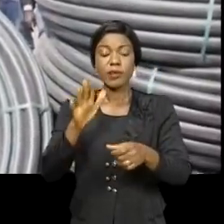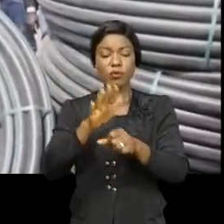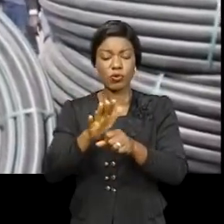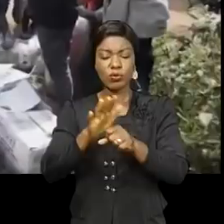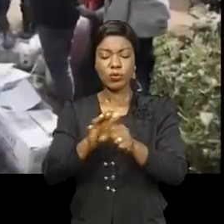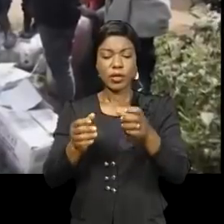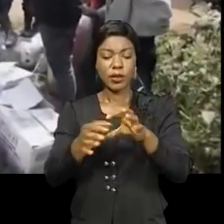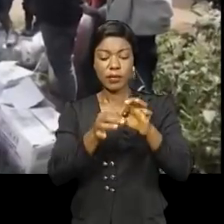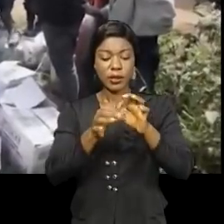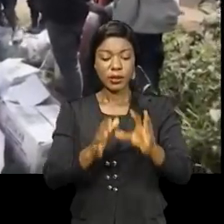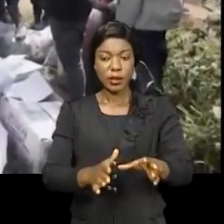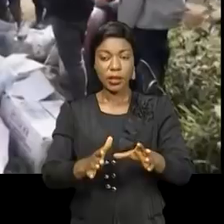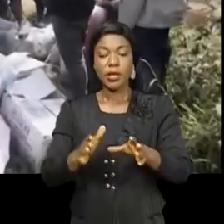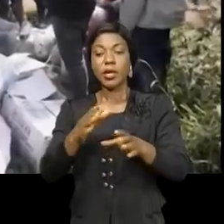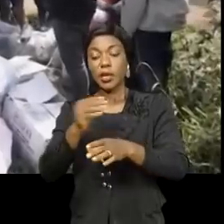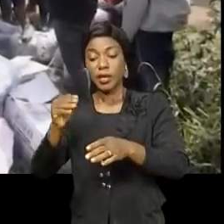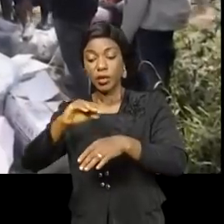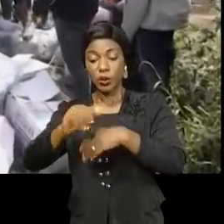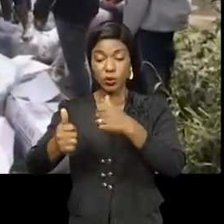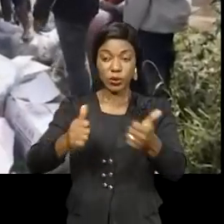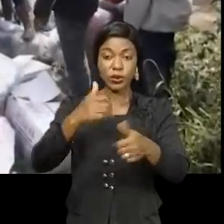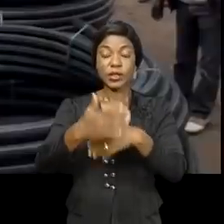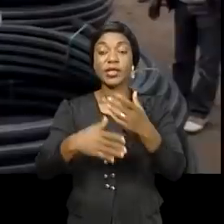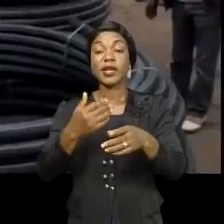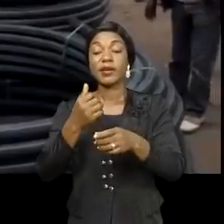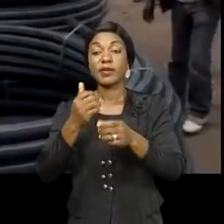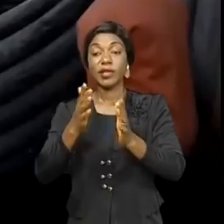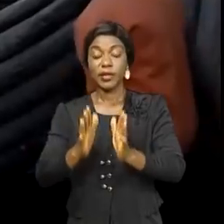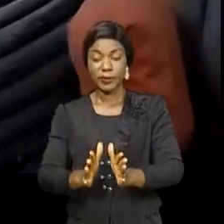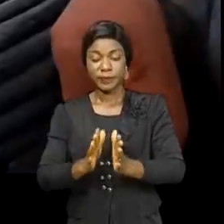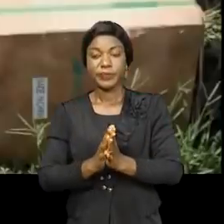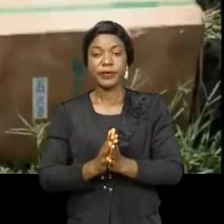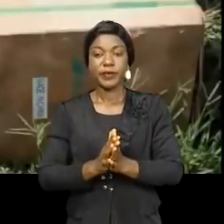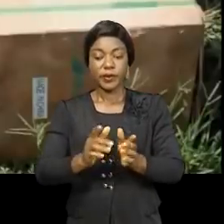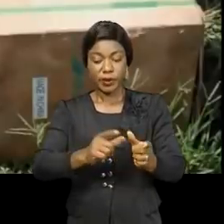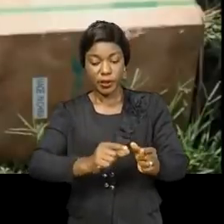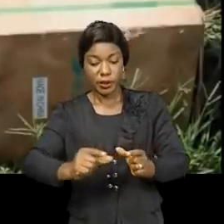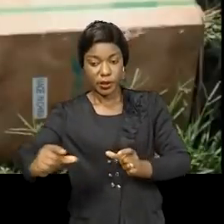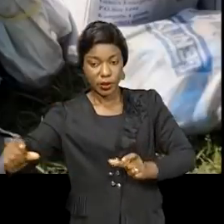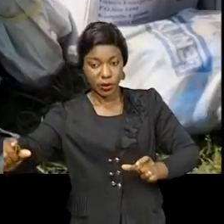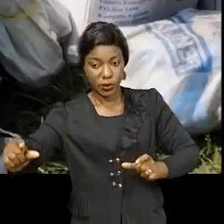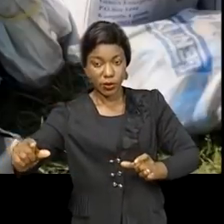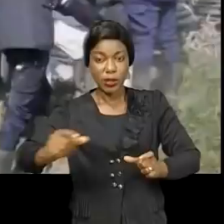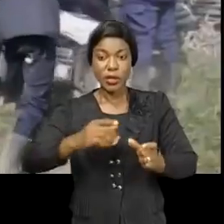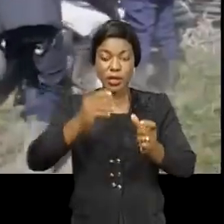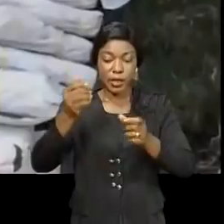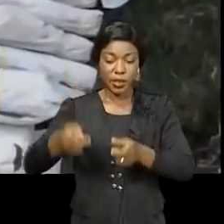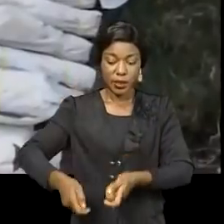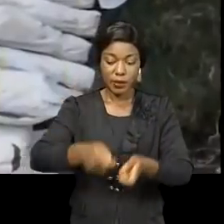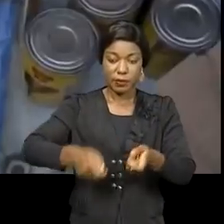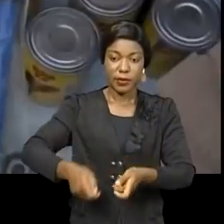partenaires, collaborateurs et toutes les parties prénantes au projet. Des tuyaux, des motopompes, des bêches,